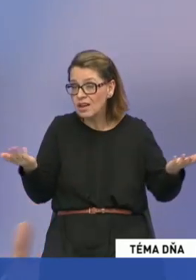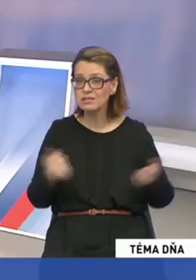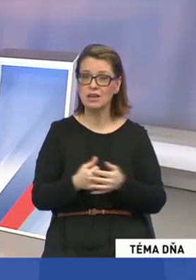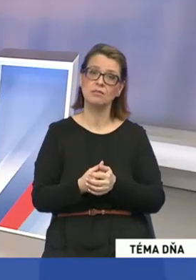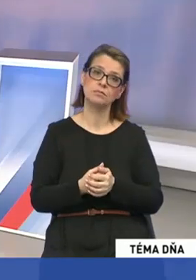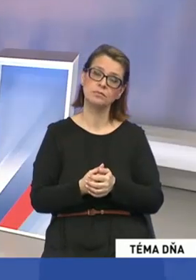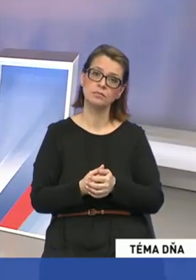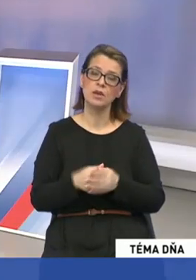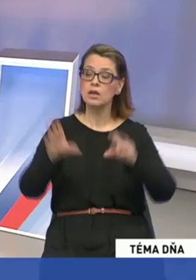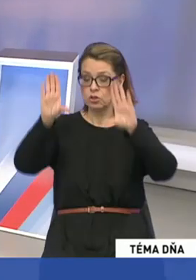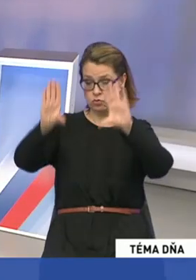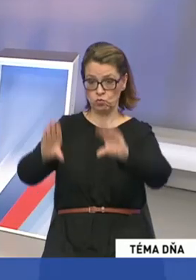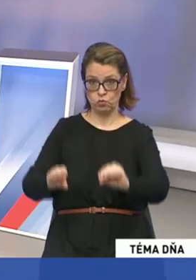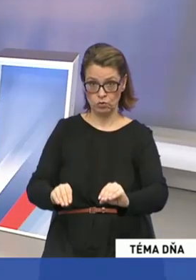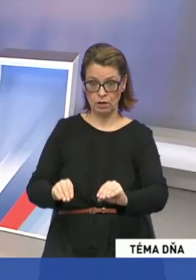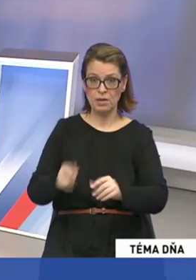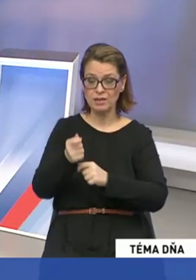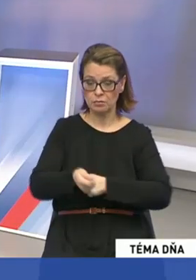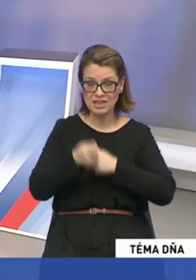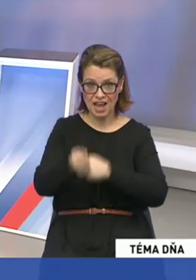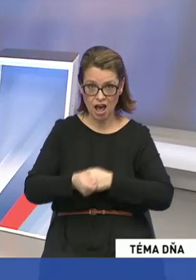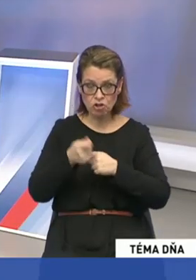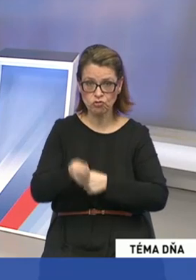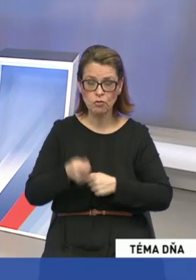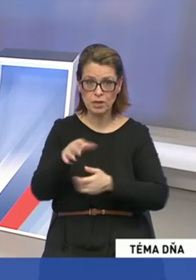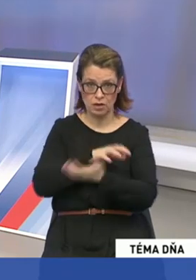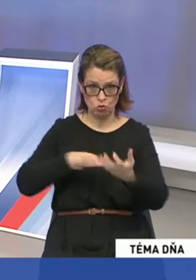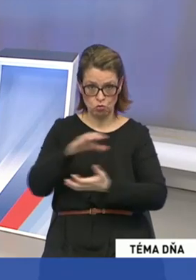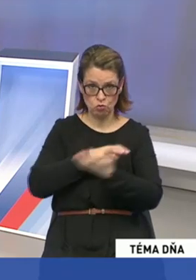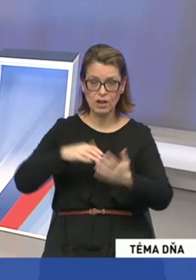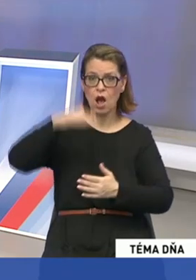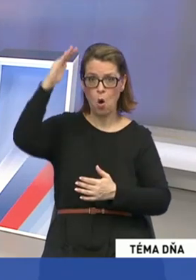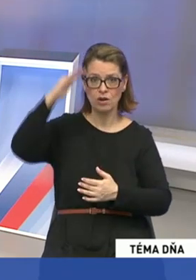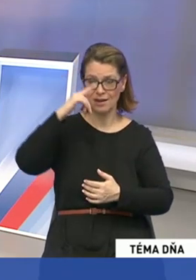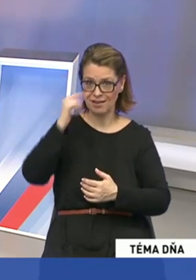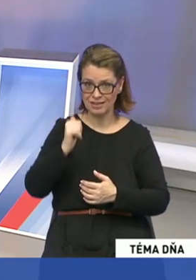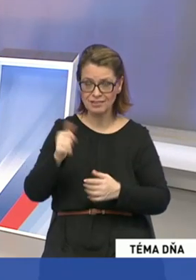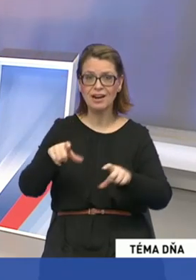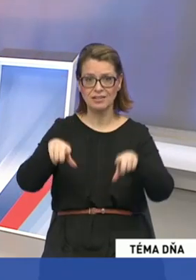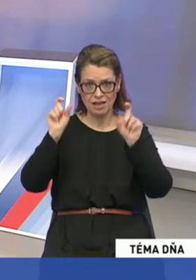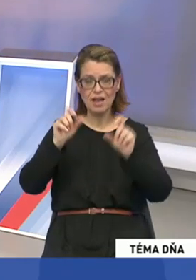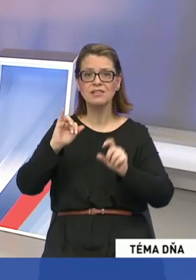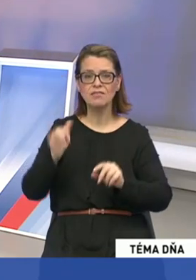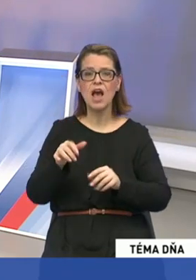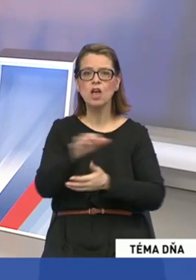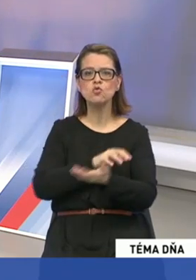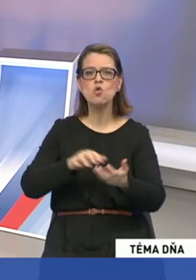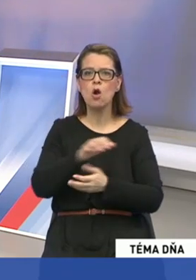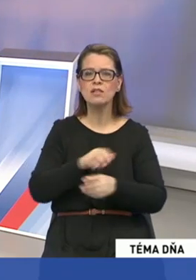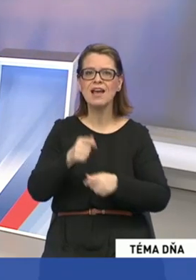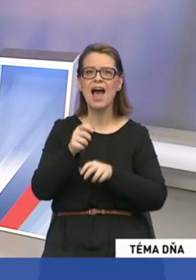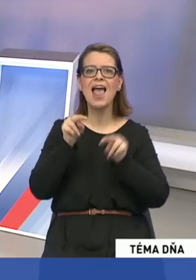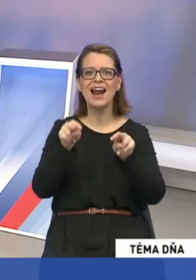útlmením ťažby fosílnych palív na hornej nitre dôjde pravdepodobne aj k odstaveniu uholnej elektrárne Nováky.